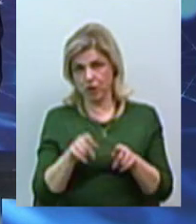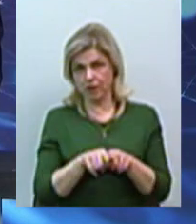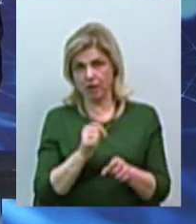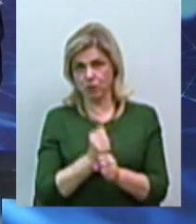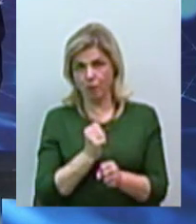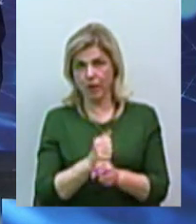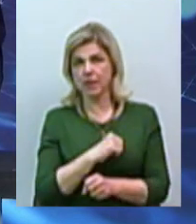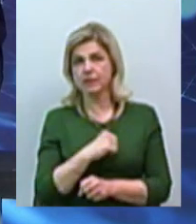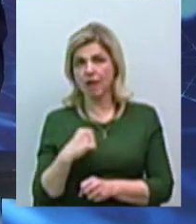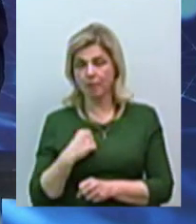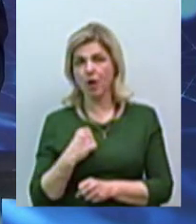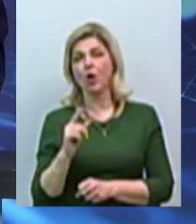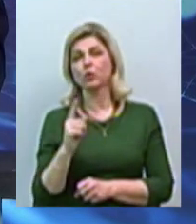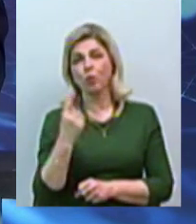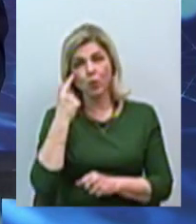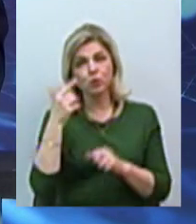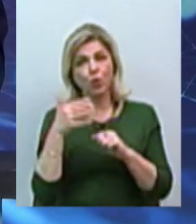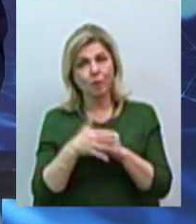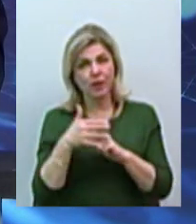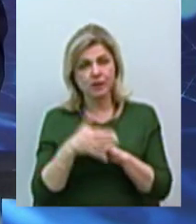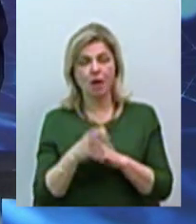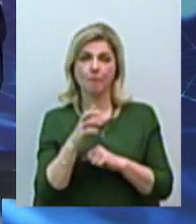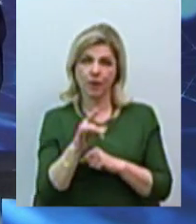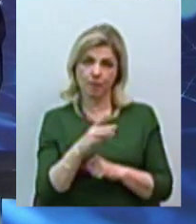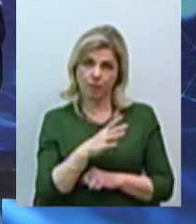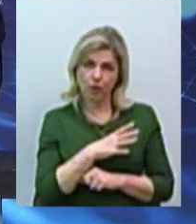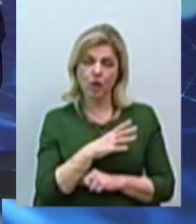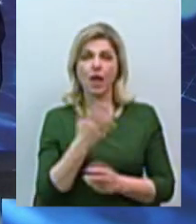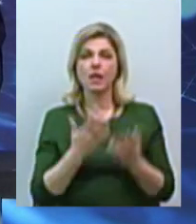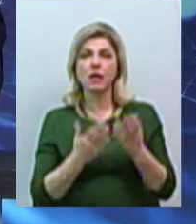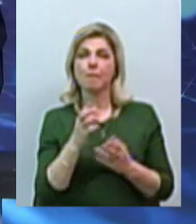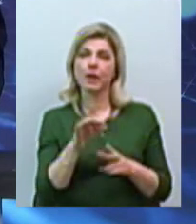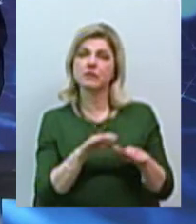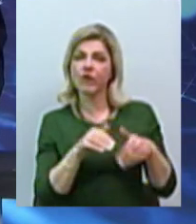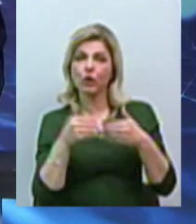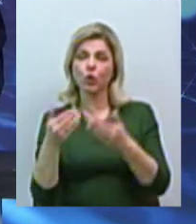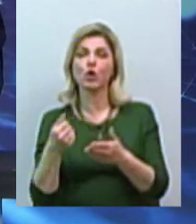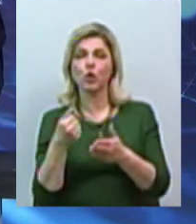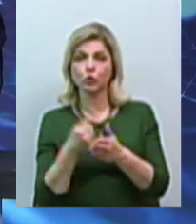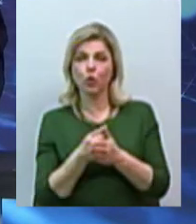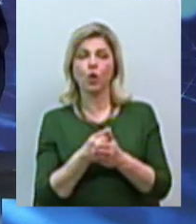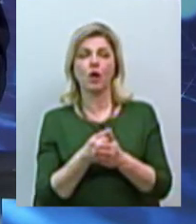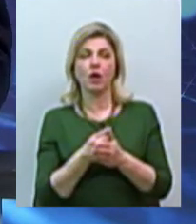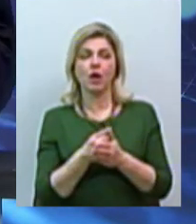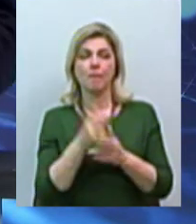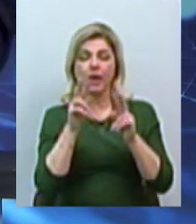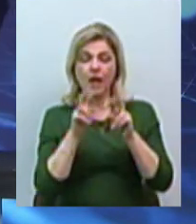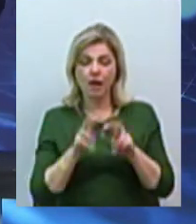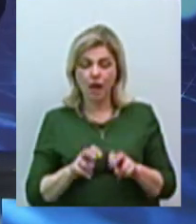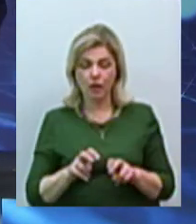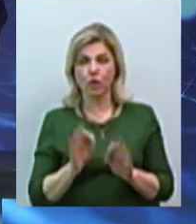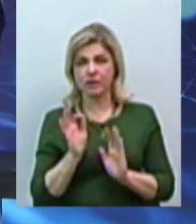Тому, ну, зрозуміліше б було, якщо б звернулися до НКРКП, переглянути